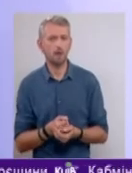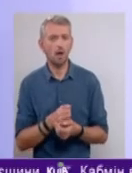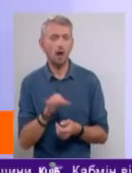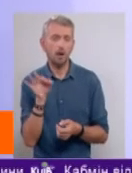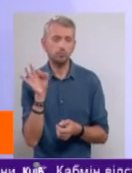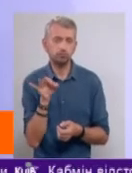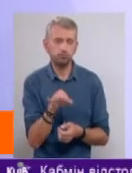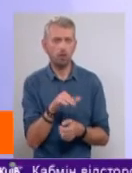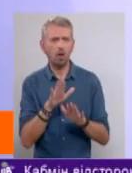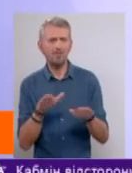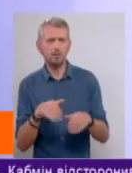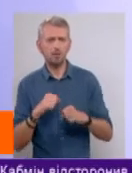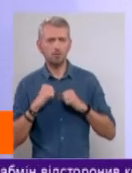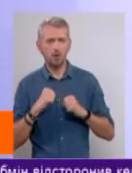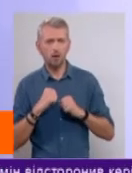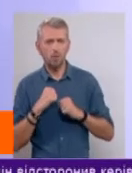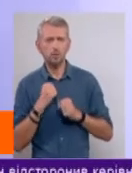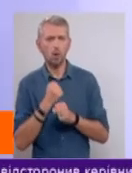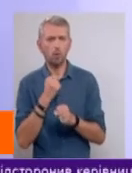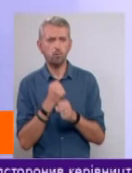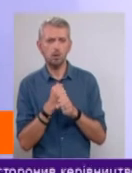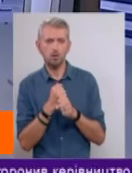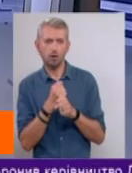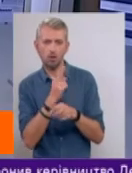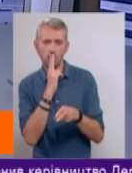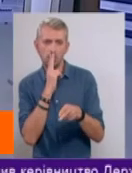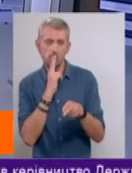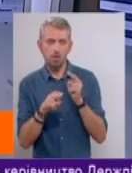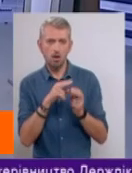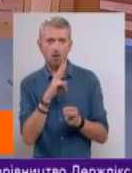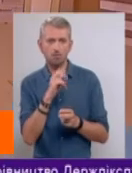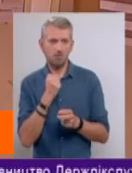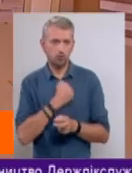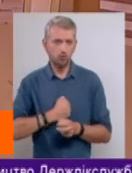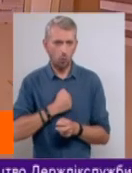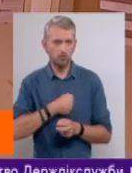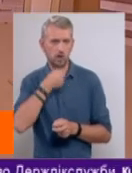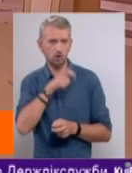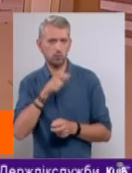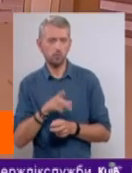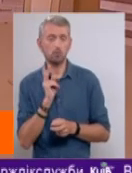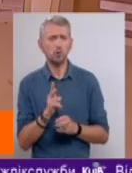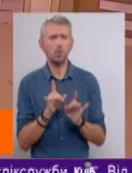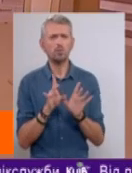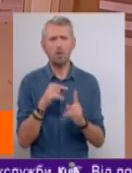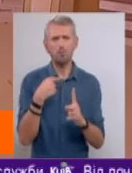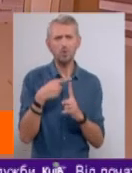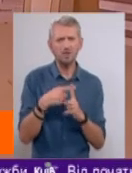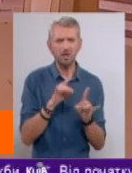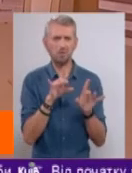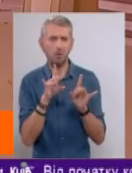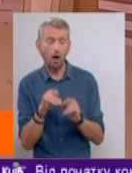намагаються навпаки щось робити назло старшим людям, які доносять навіть і позитивні тезиси до них.